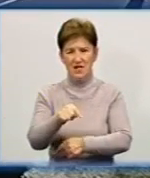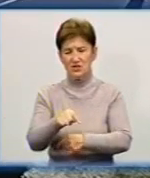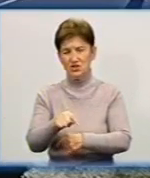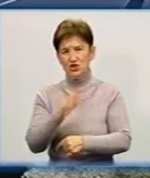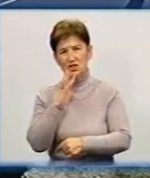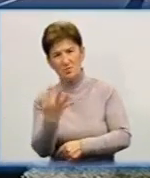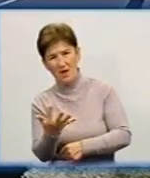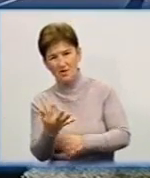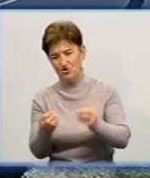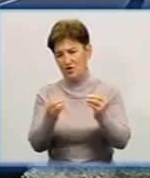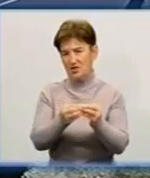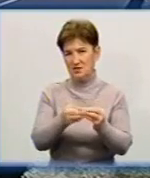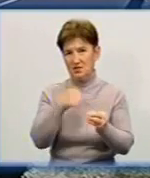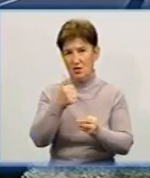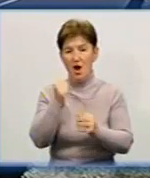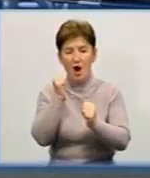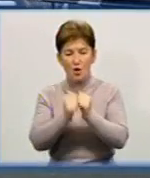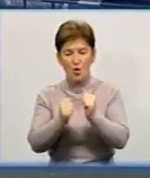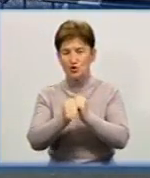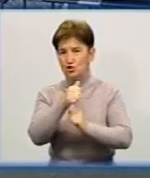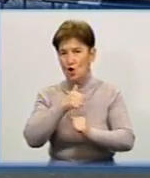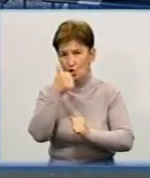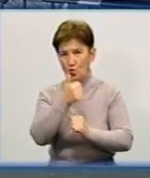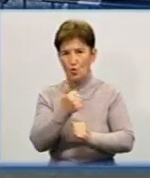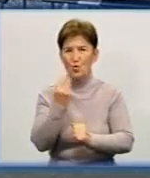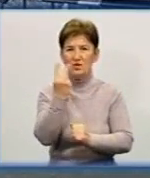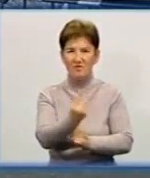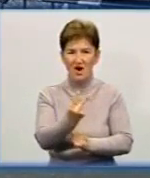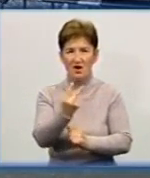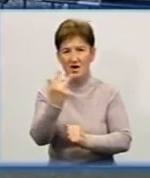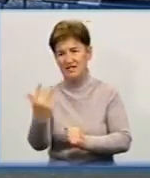кожного року ми по 2-3 вулиці ремонтуємо. Дякую!